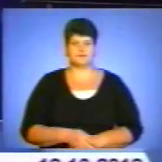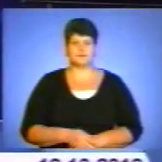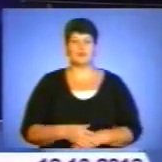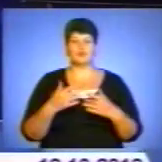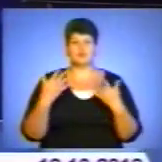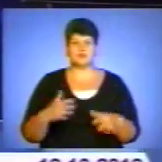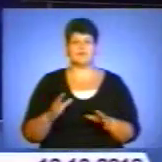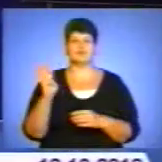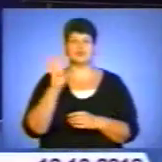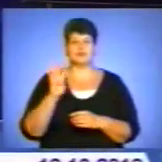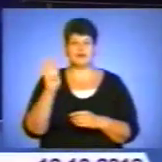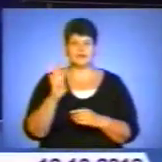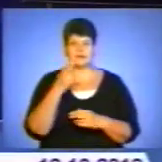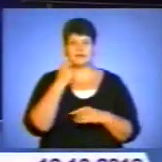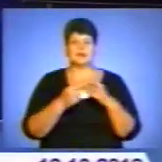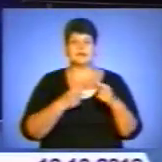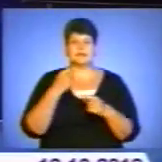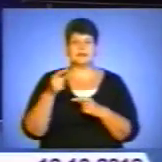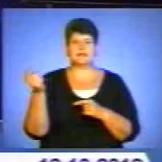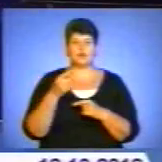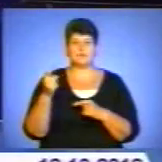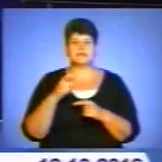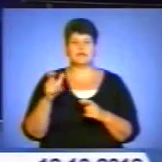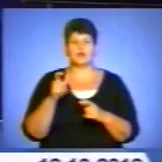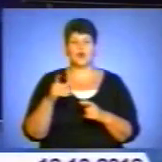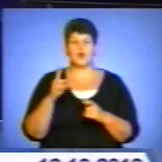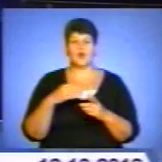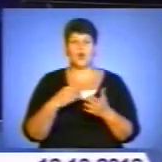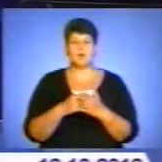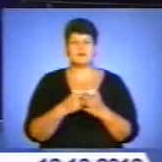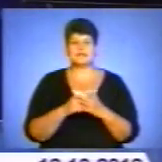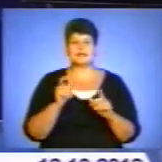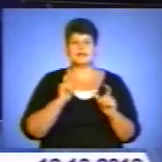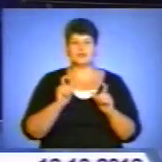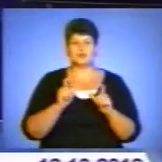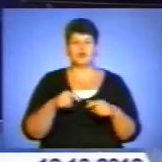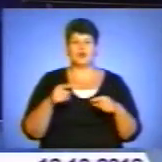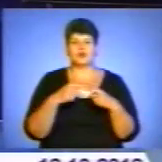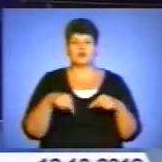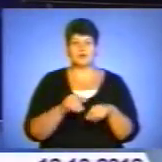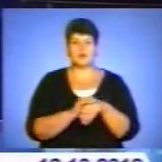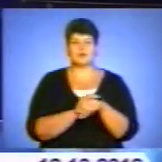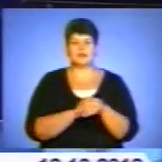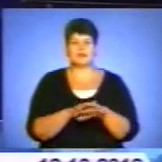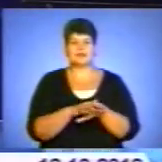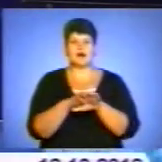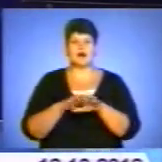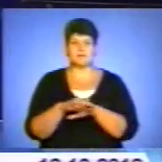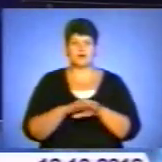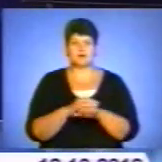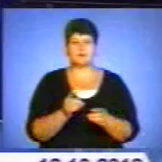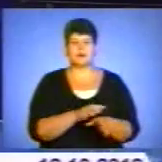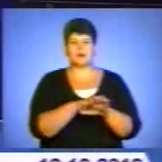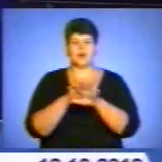четверте традиційно перед покровою Тернопільський комерційний інститут організовує благодійний ярмарок. Зібрані кошти перераховують на дитячі